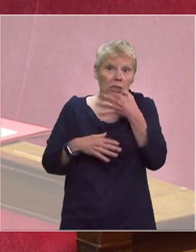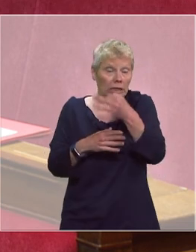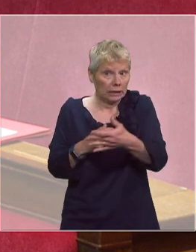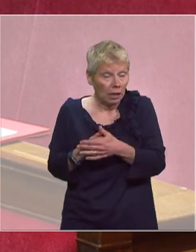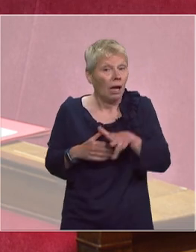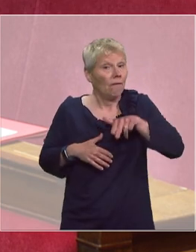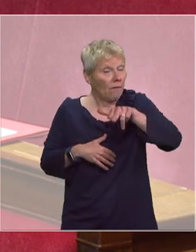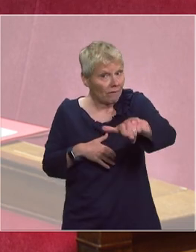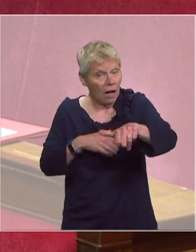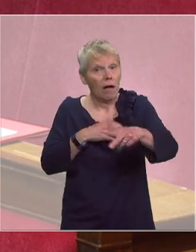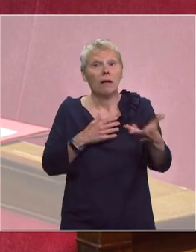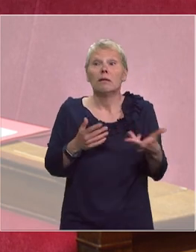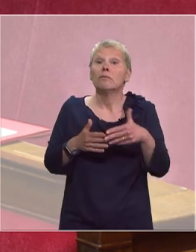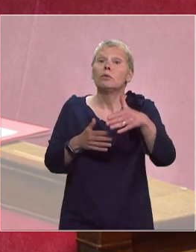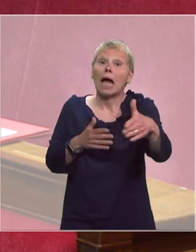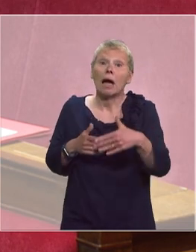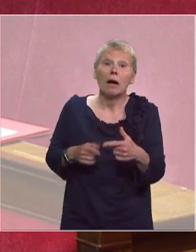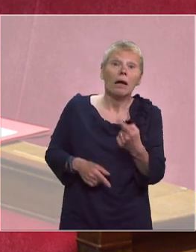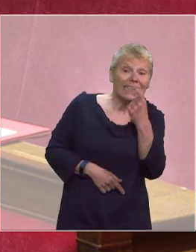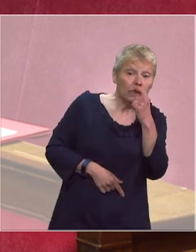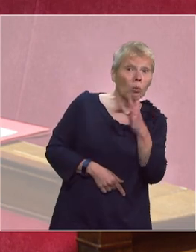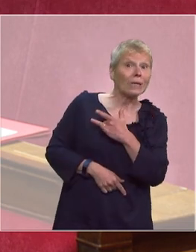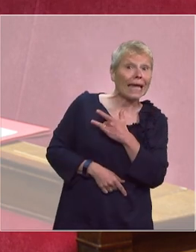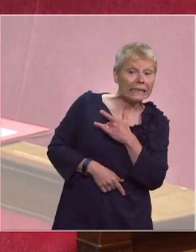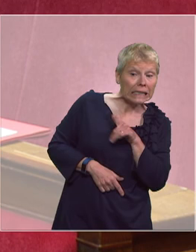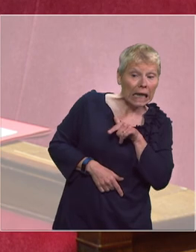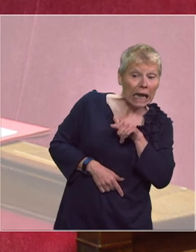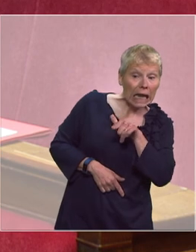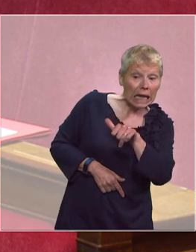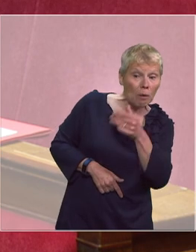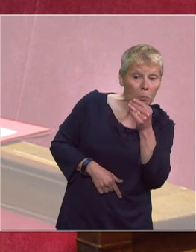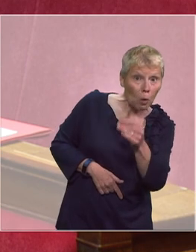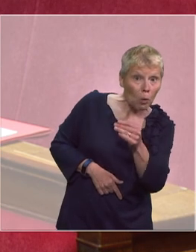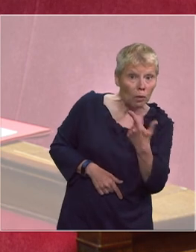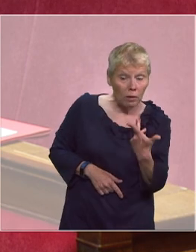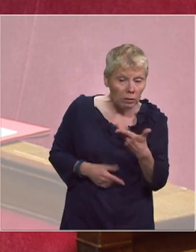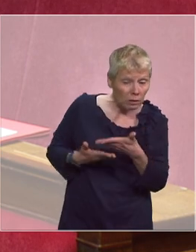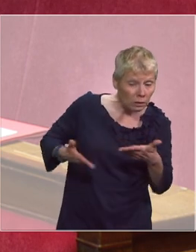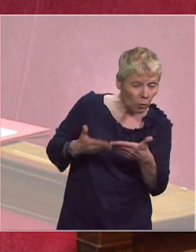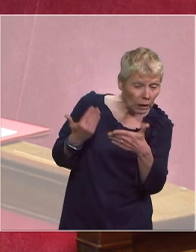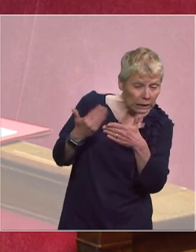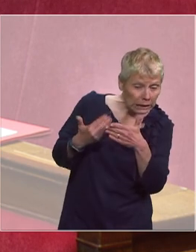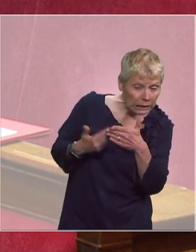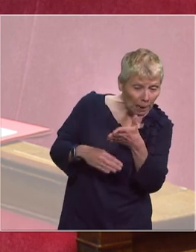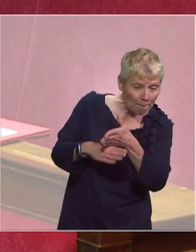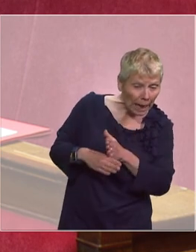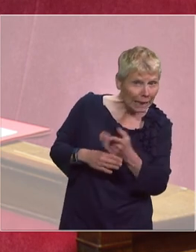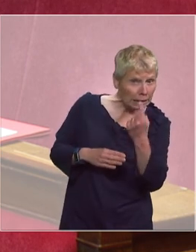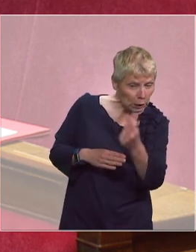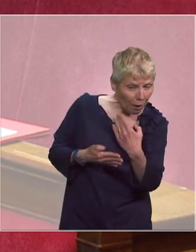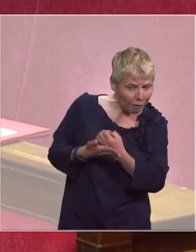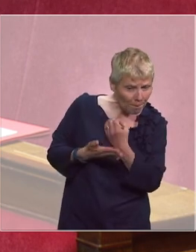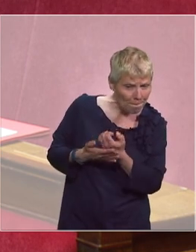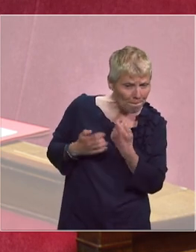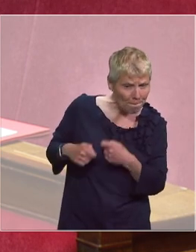les éléments essentiels lorsque les hypothèses sur lesquelles nous travaillons seront vérifiées, lorsque les scénarii seront écrits. Mais pour l'instant,